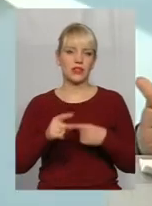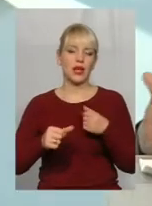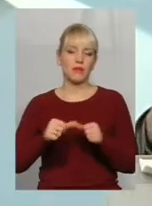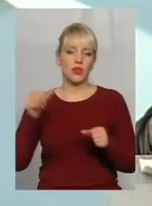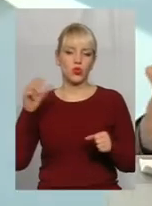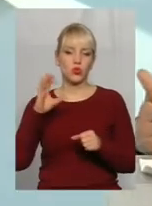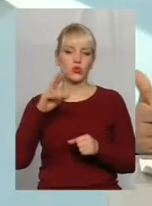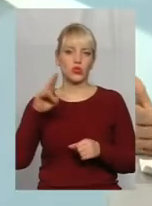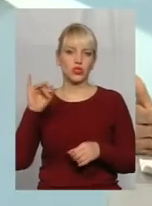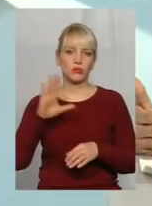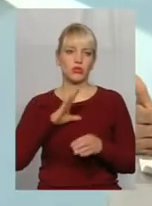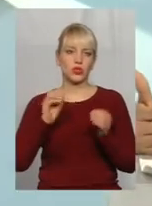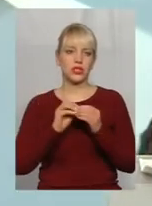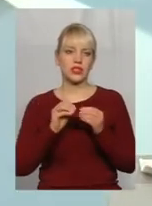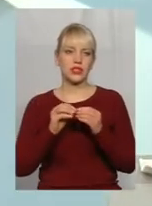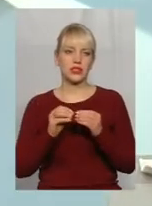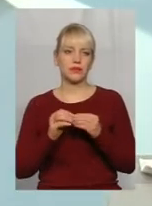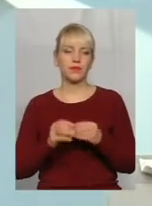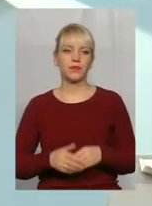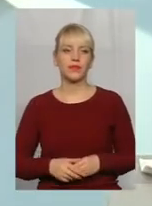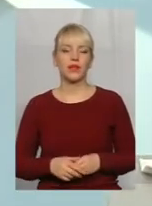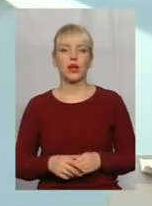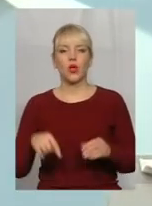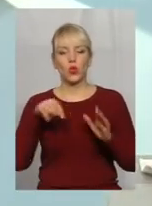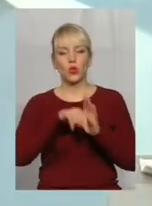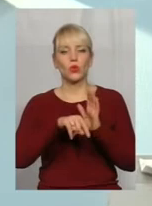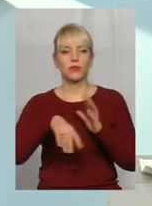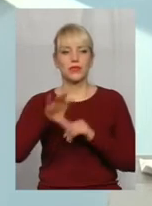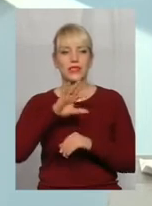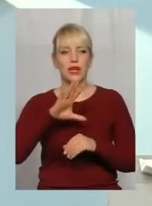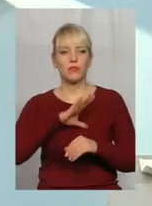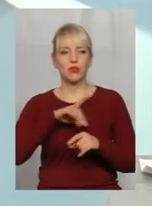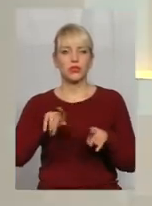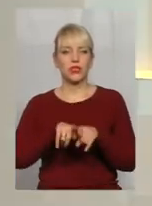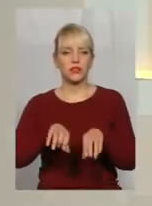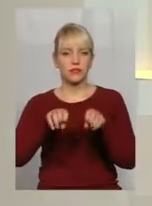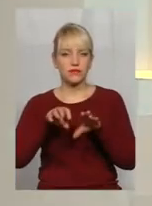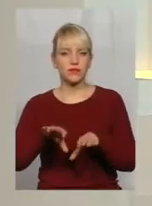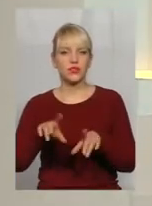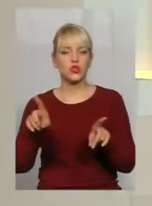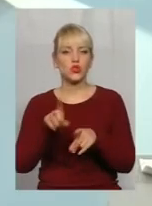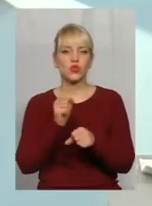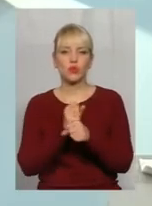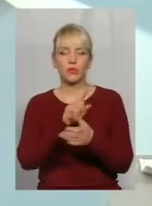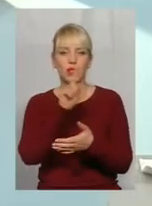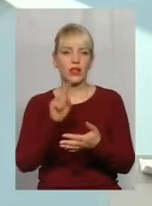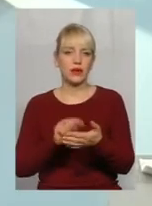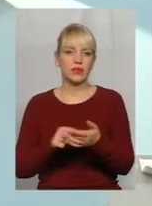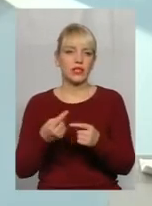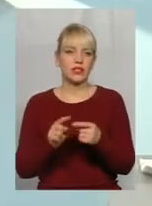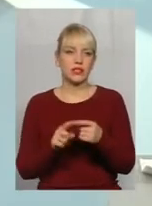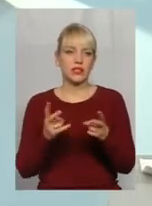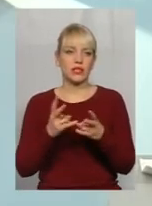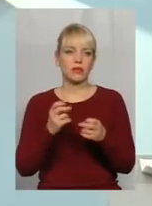10. Тобто тенденція зберіглася. Тобто все було поставлено. Що вони зробили? А що зробили? Це знову ж